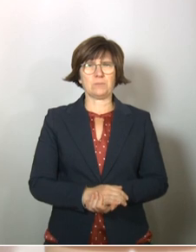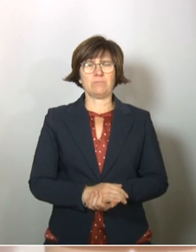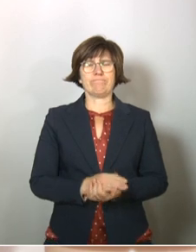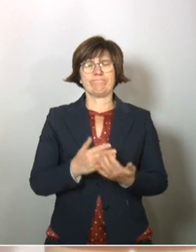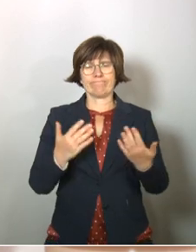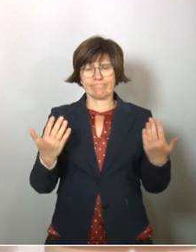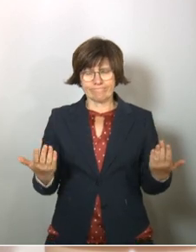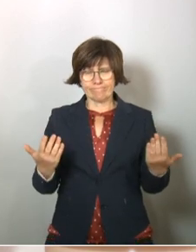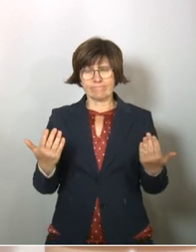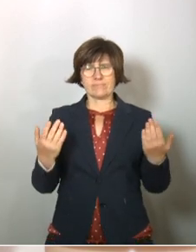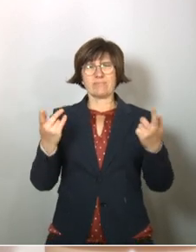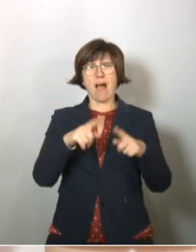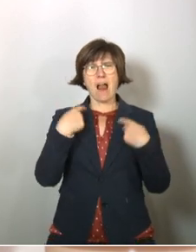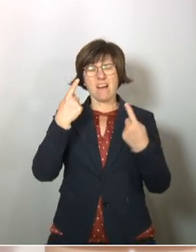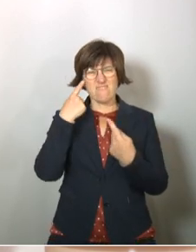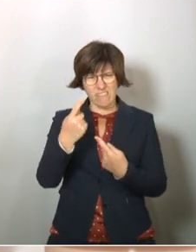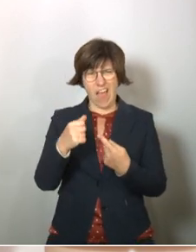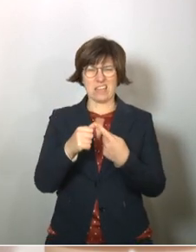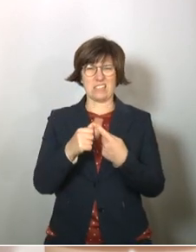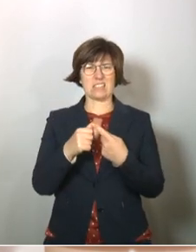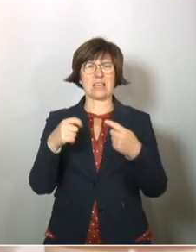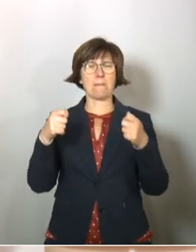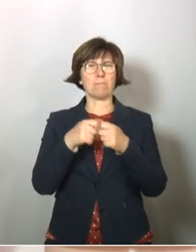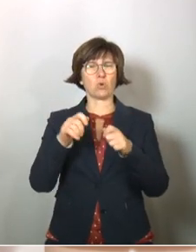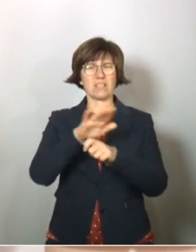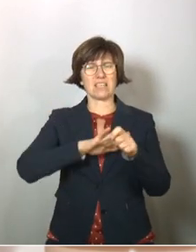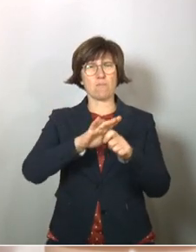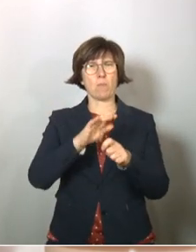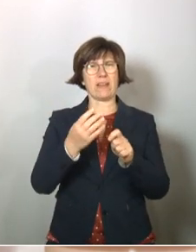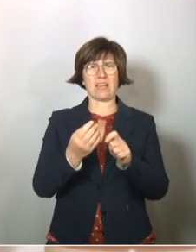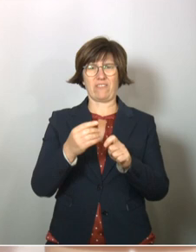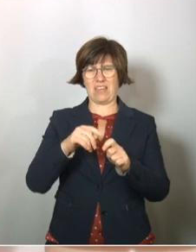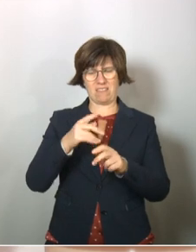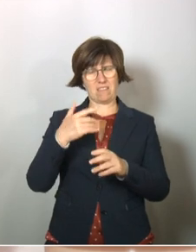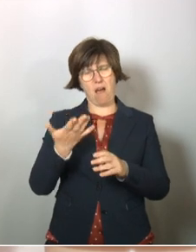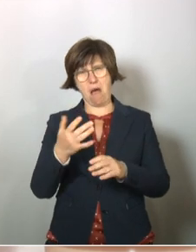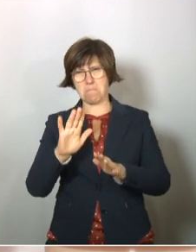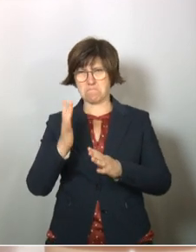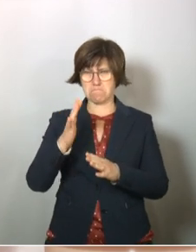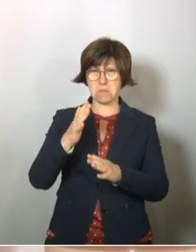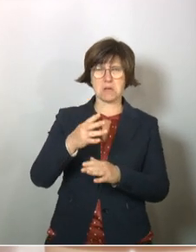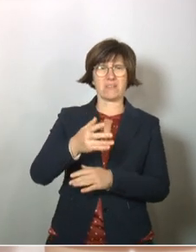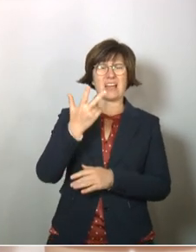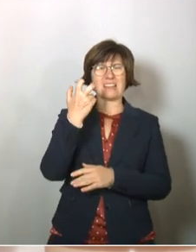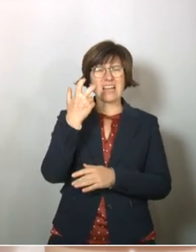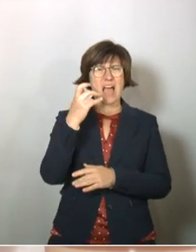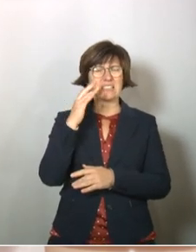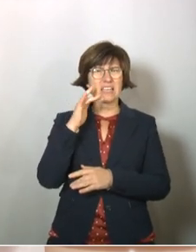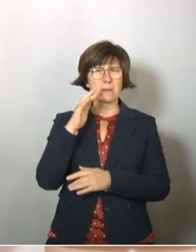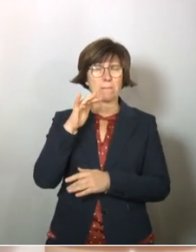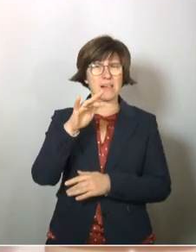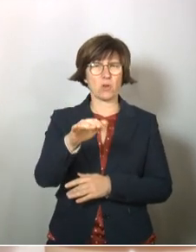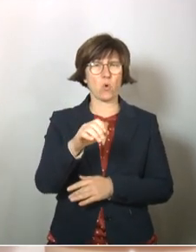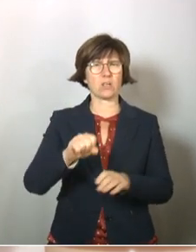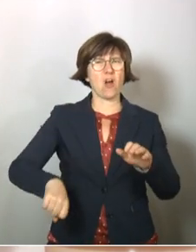Also wir wissen alle, dass die Bundesrepublik besteht aus ungefähr 30 Millionen